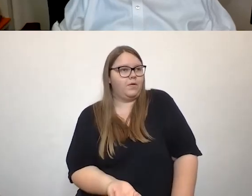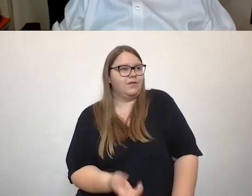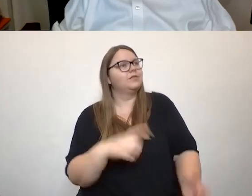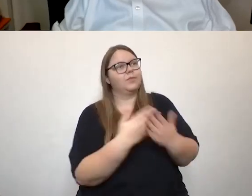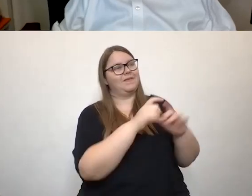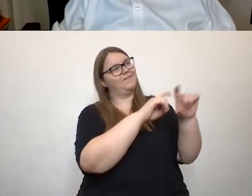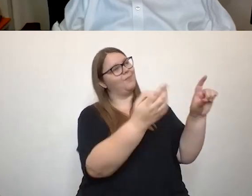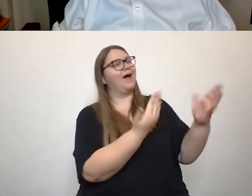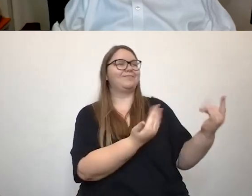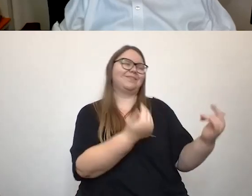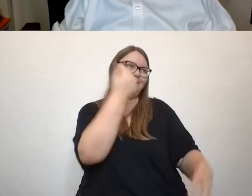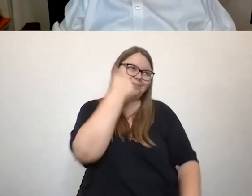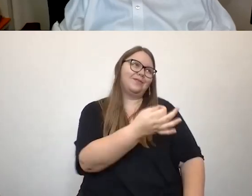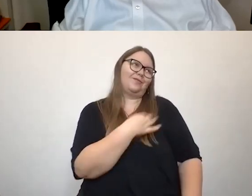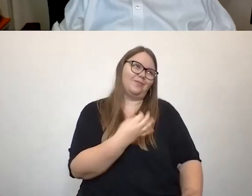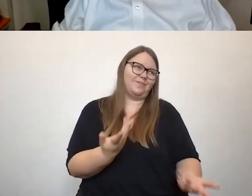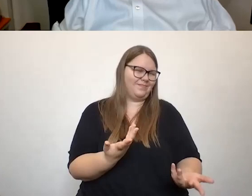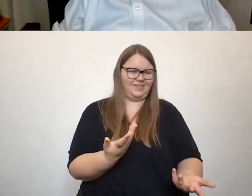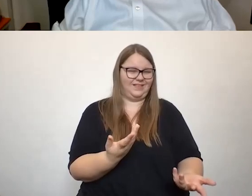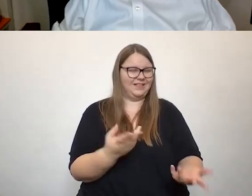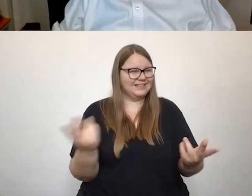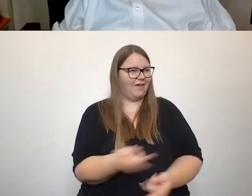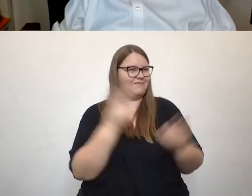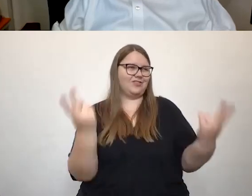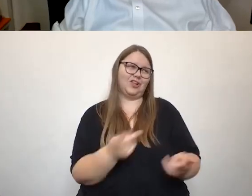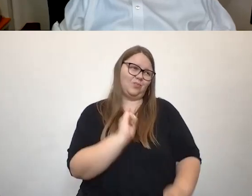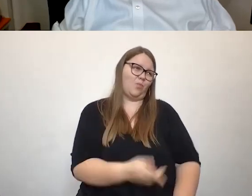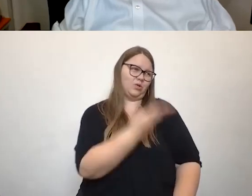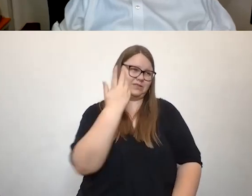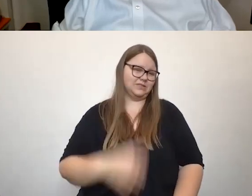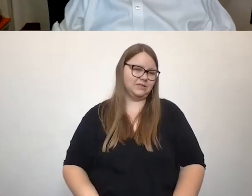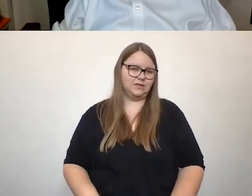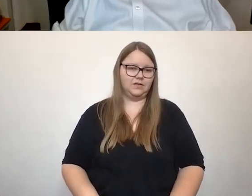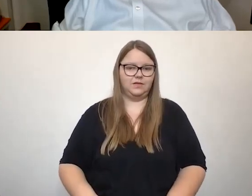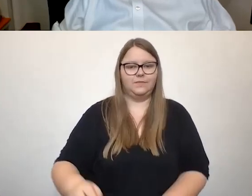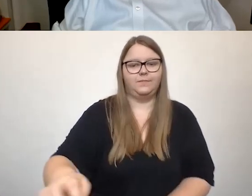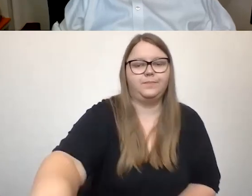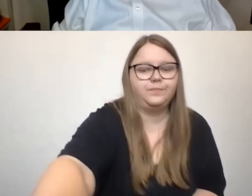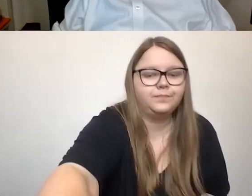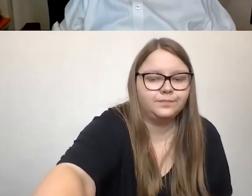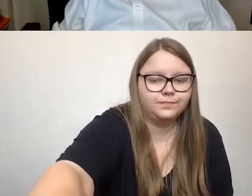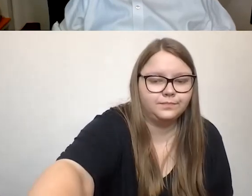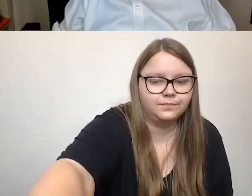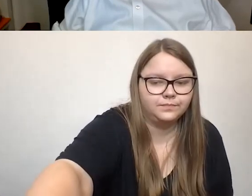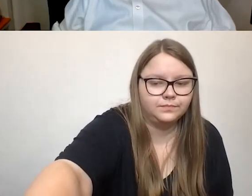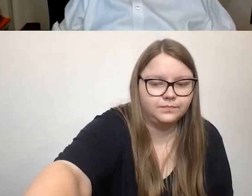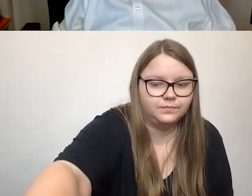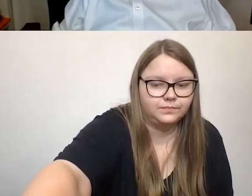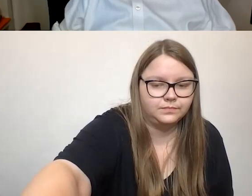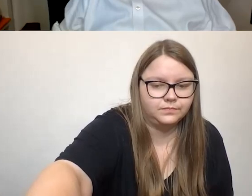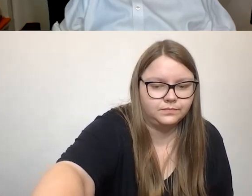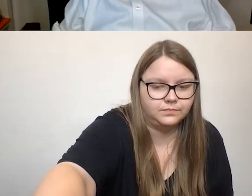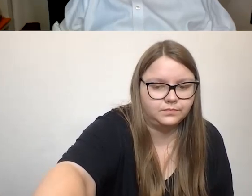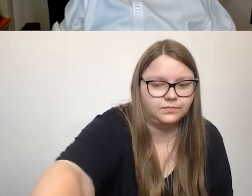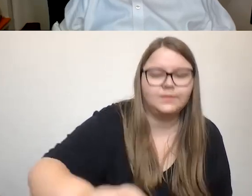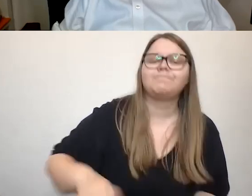Anreiz bieten dafür, dass er was macht, was eigentlich selbstverständlich sein sollte? aus reinen wirtschaftlichen Interessen, wir haben natürlich